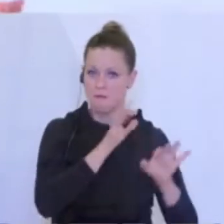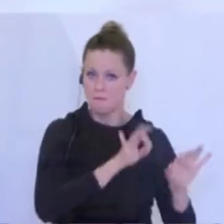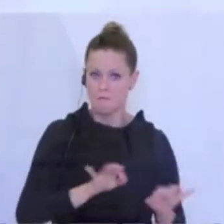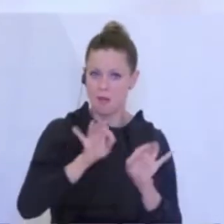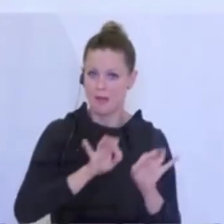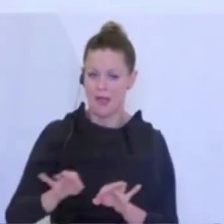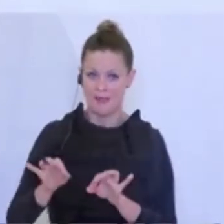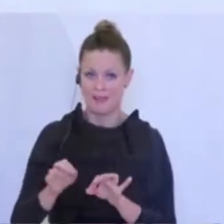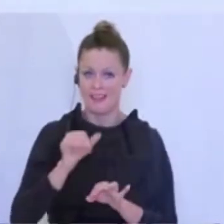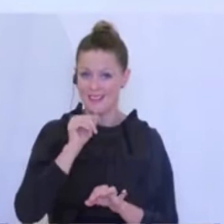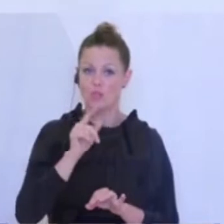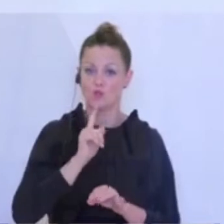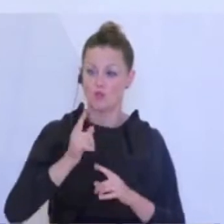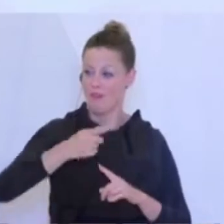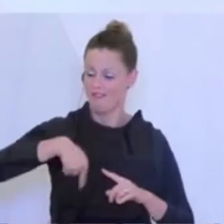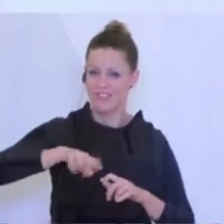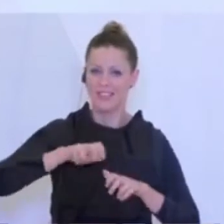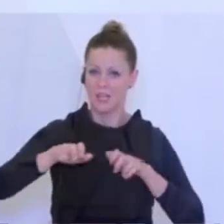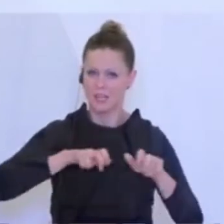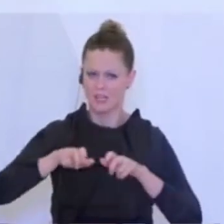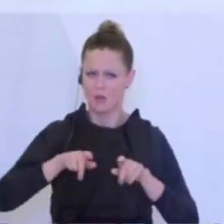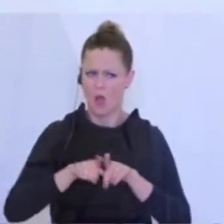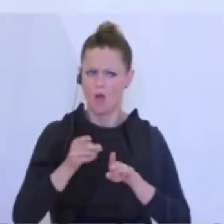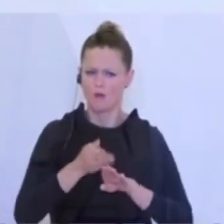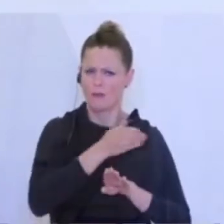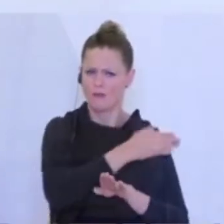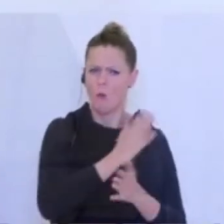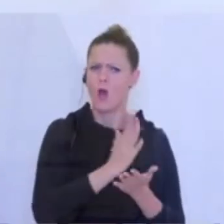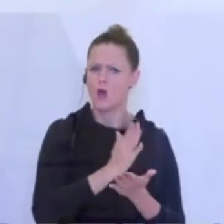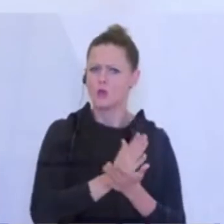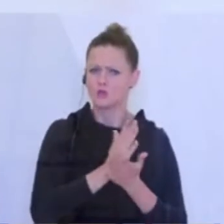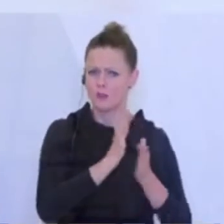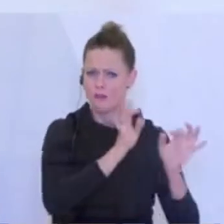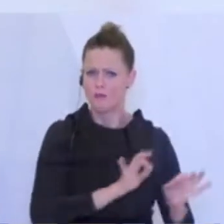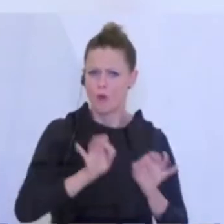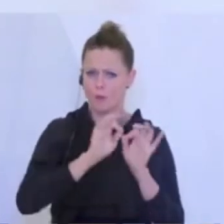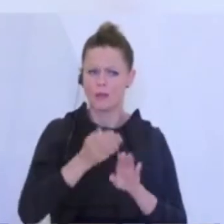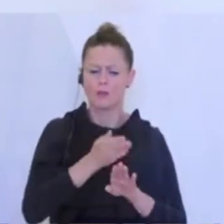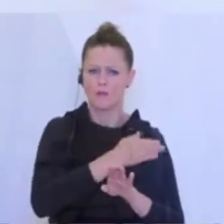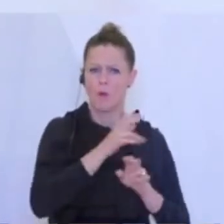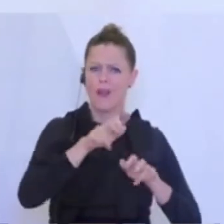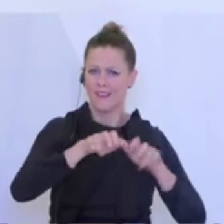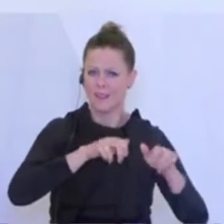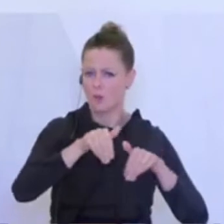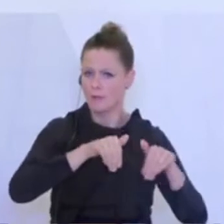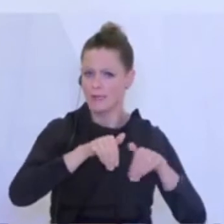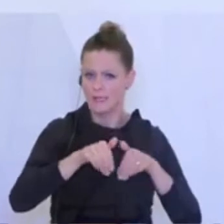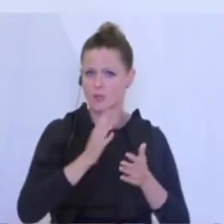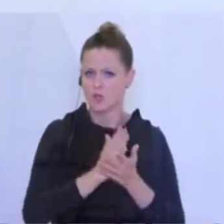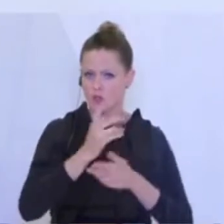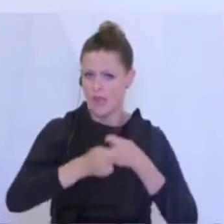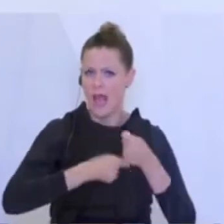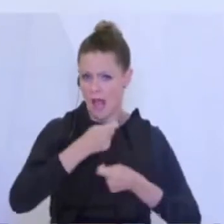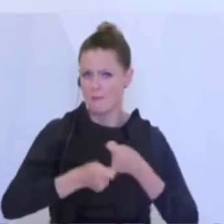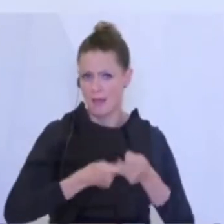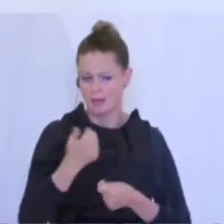von anderen, nicht nur seit wir in der Regierung sind, ich möchte das manchmal dazu erwähnen, dass auch Vorgängerregierungen oder Minister hier schon gearbeitet